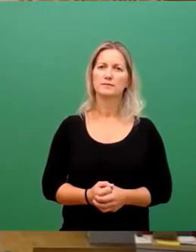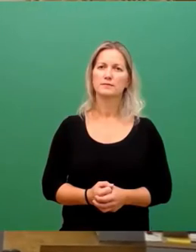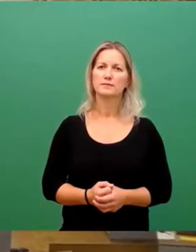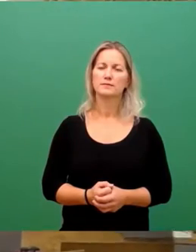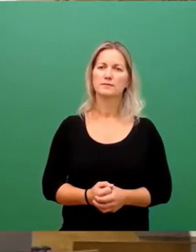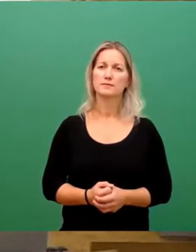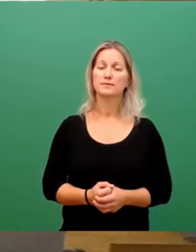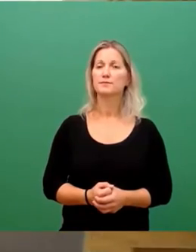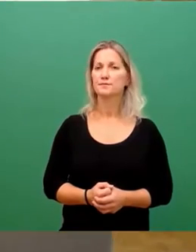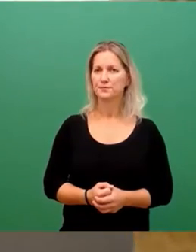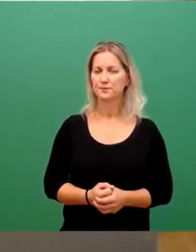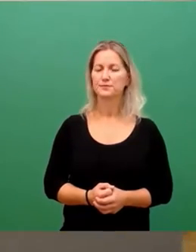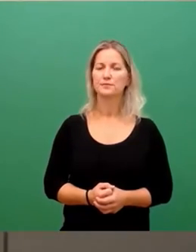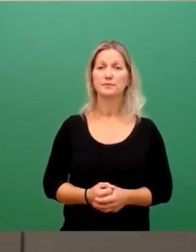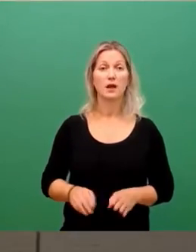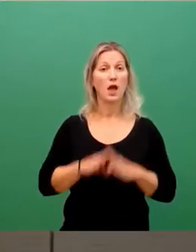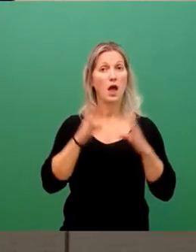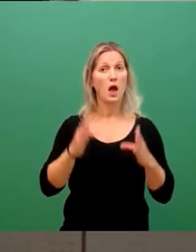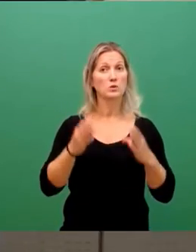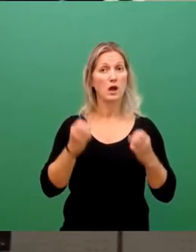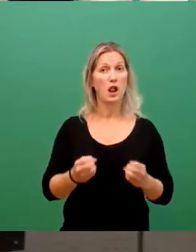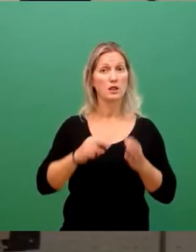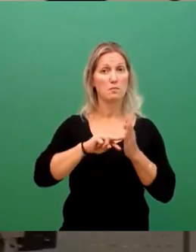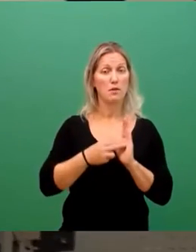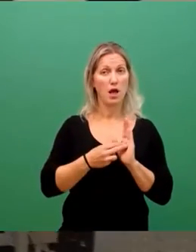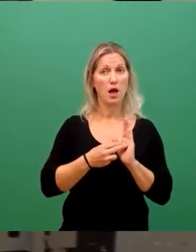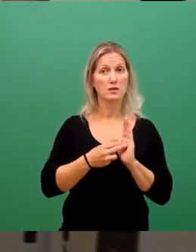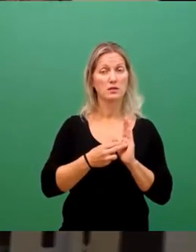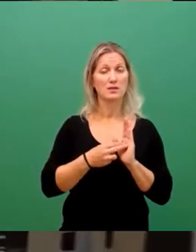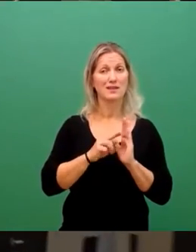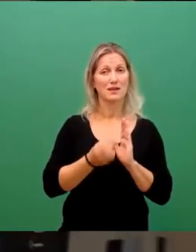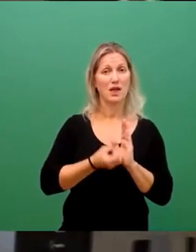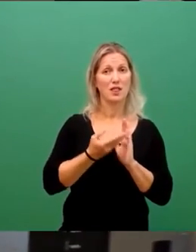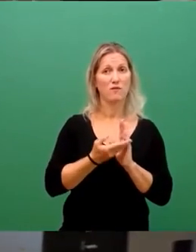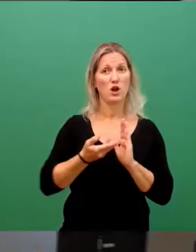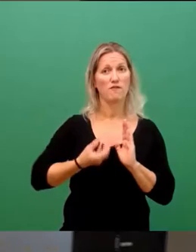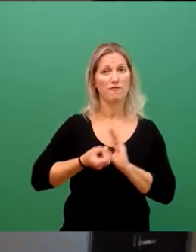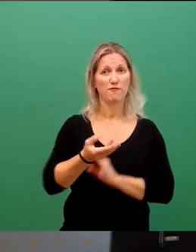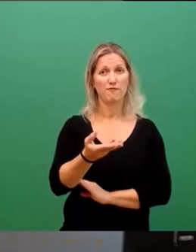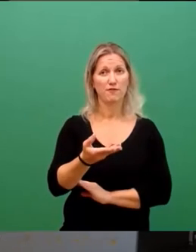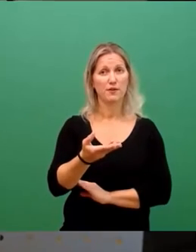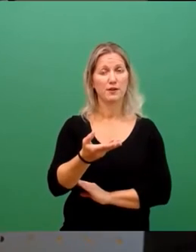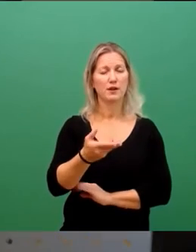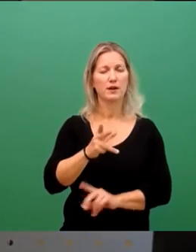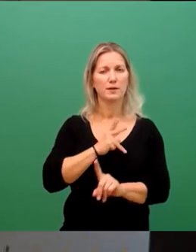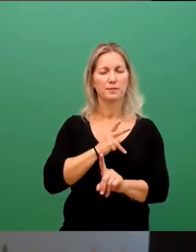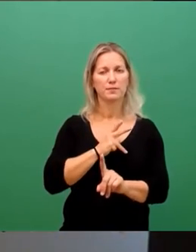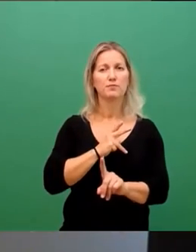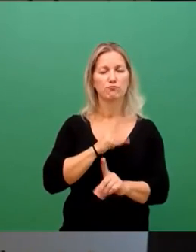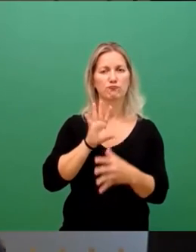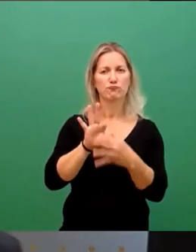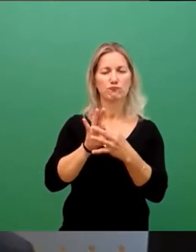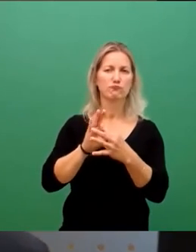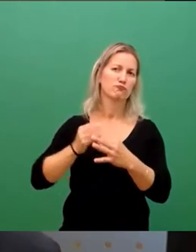So, bevor ich zum Haushaltsplanentwurf und zur Einbringung komme, vielleicht noch eine ganz kurz zurückblende, das ist ja Bericht des